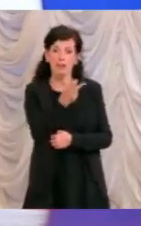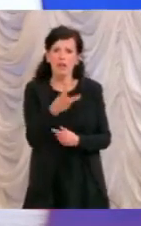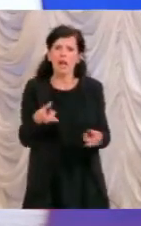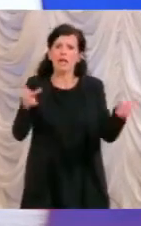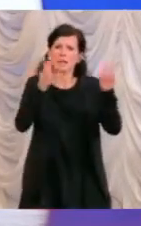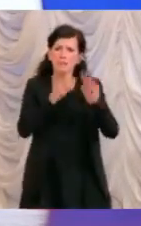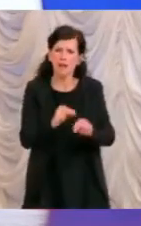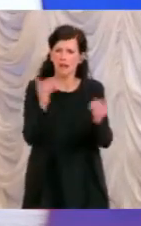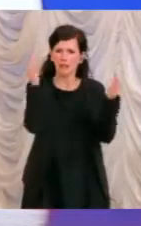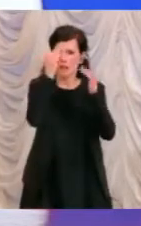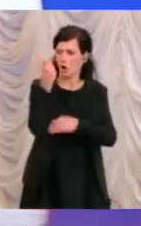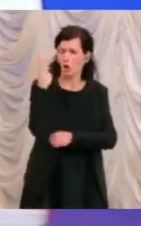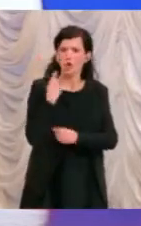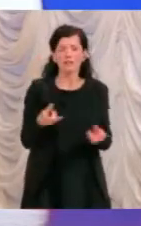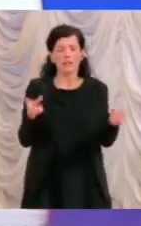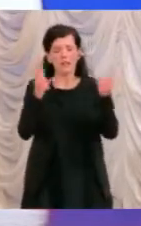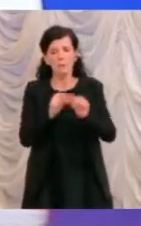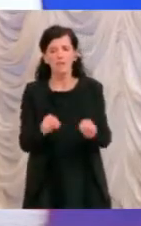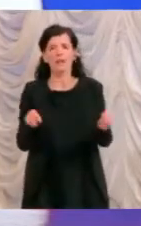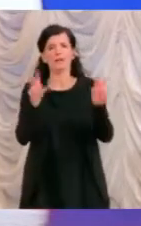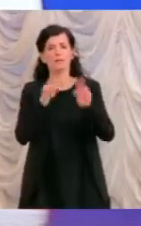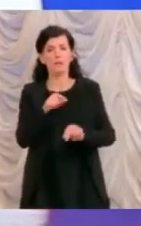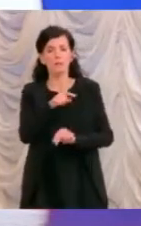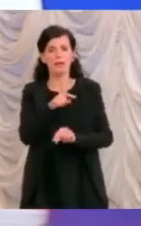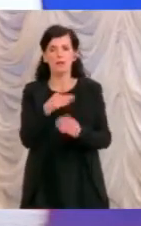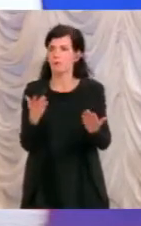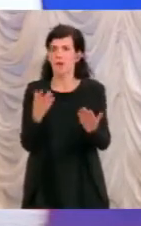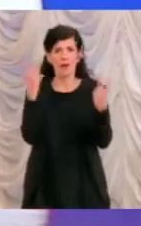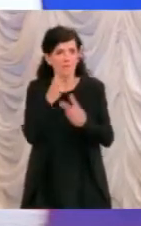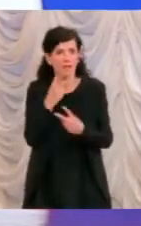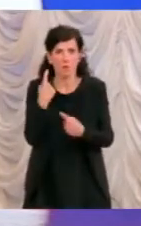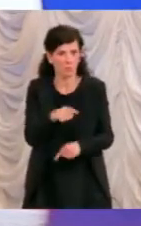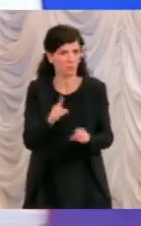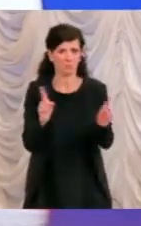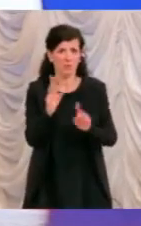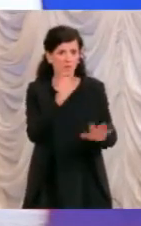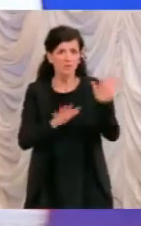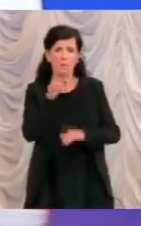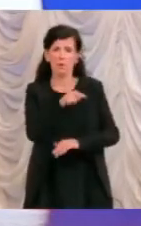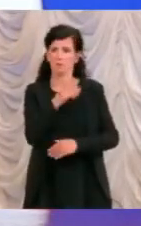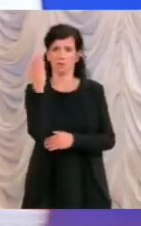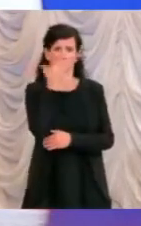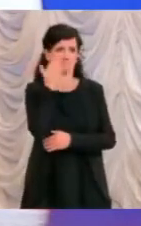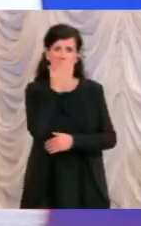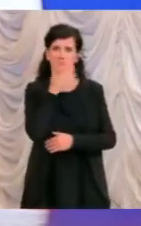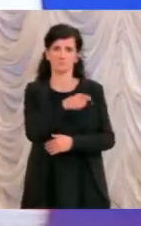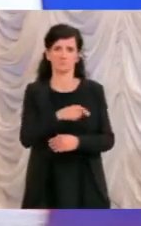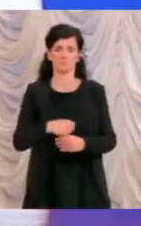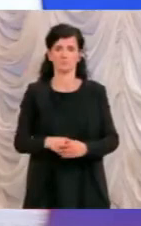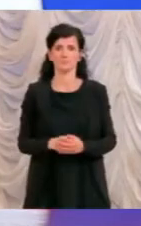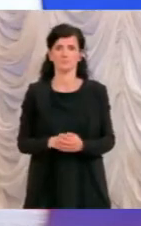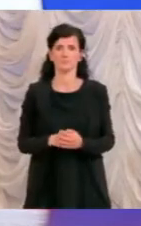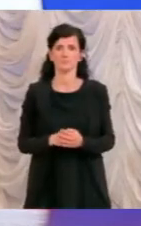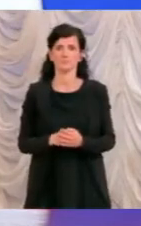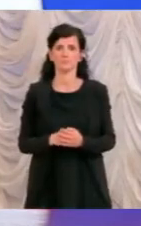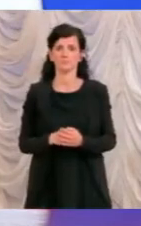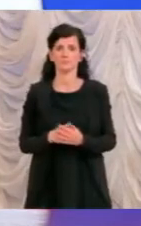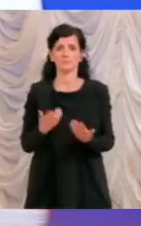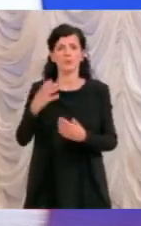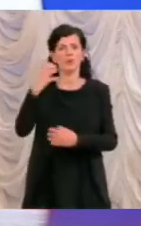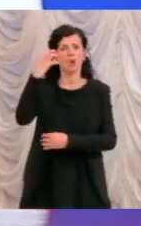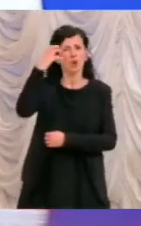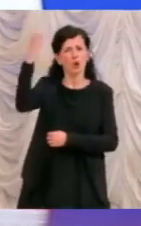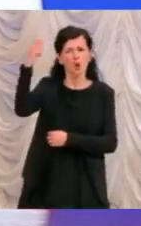scorsa notte per tutte queste ore. Non è assolutamente così. Questo governo non lavora